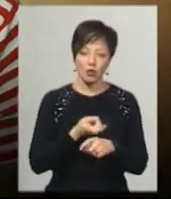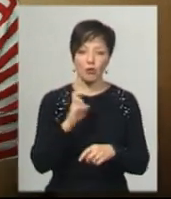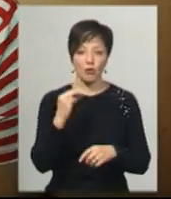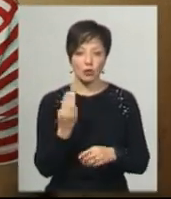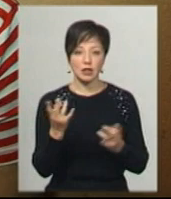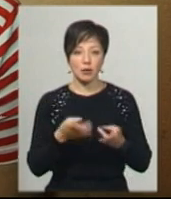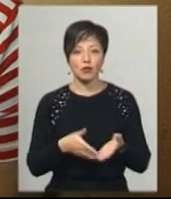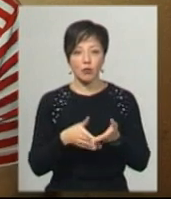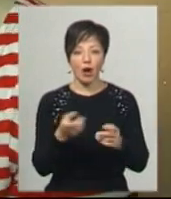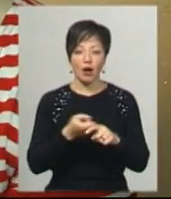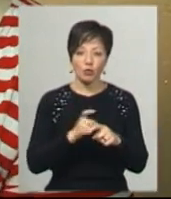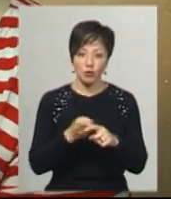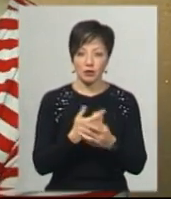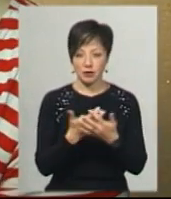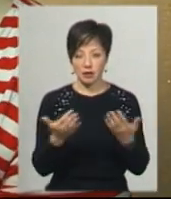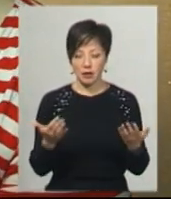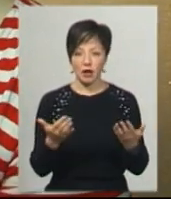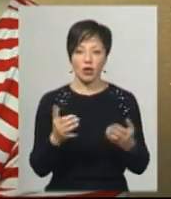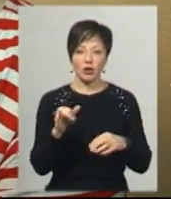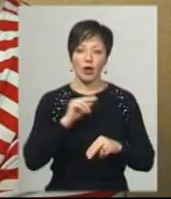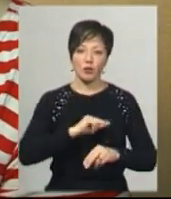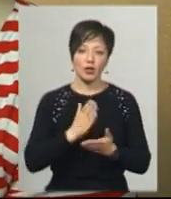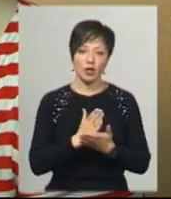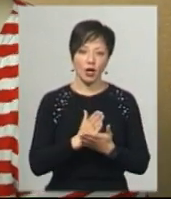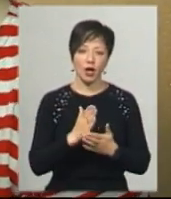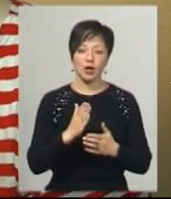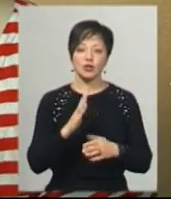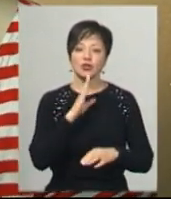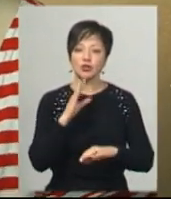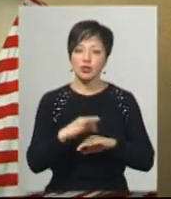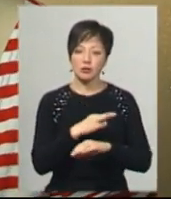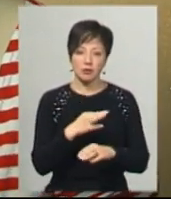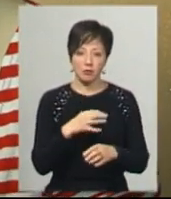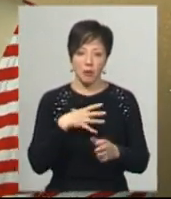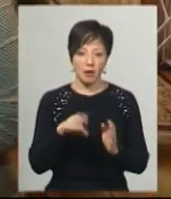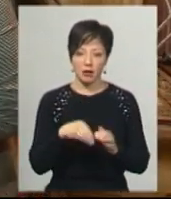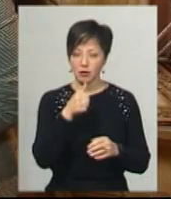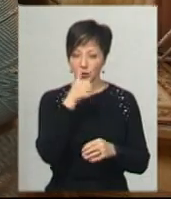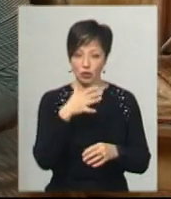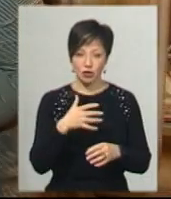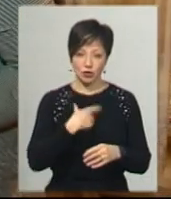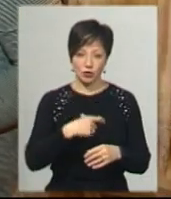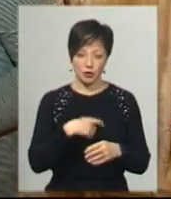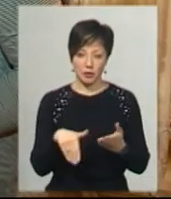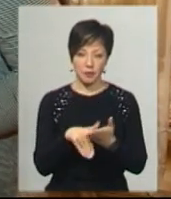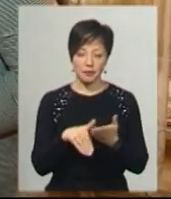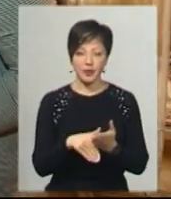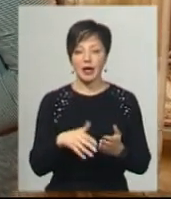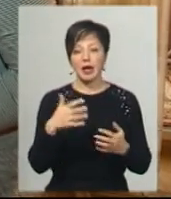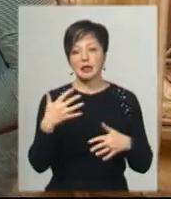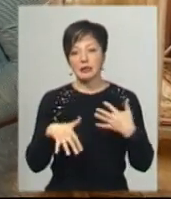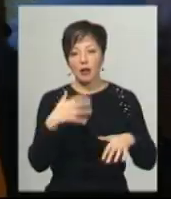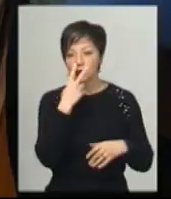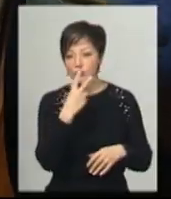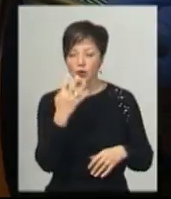але треба йому допомогти картошку вибрати. От в нього на роботі є такий чоловік, у кого жінка померла, він навіть не може дійсно яйця жарити. Крім незрячих та слабозори,